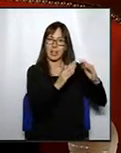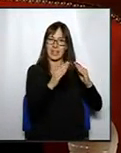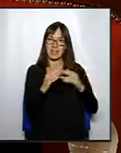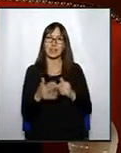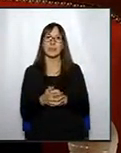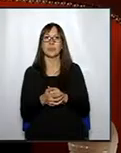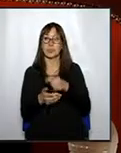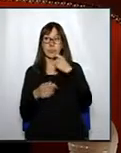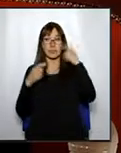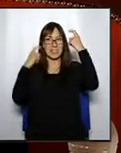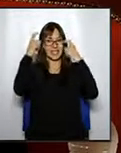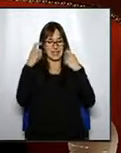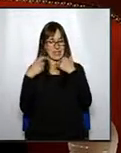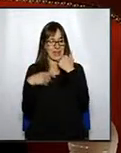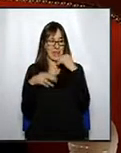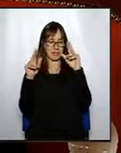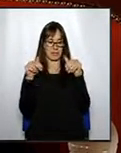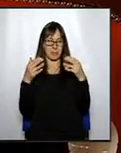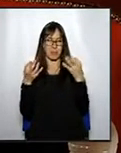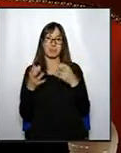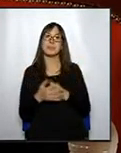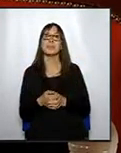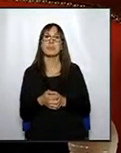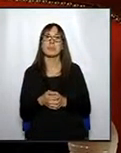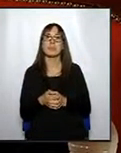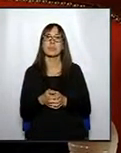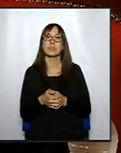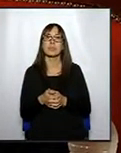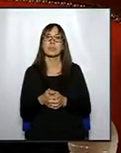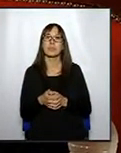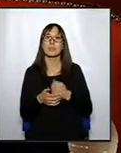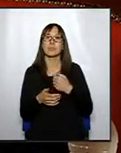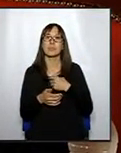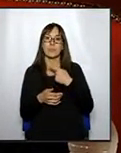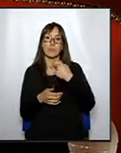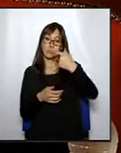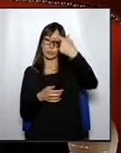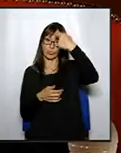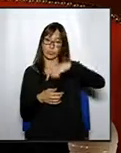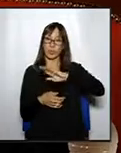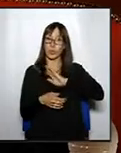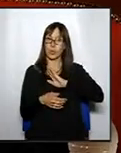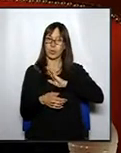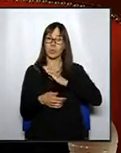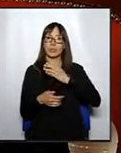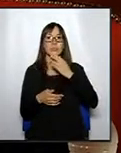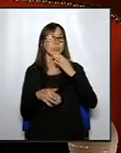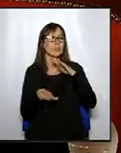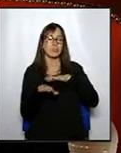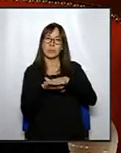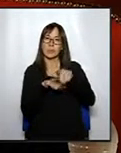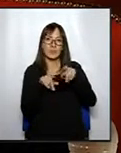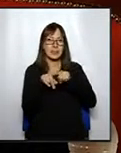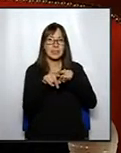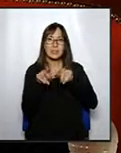parant molta atenció perquè ell el coneix molt bé. bé, malgrat que vostès ja saben que un servidor s'ha mostrat sempre crític amb aquest nou